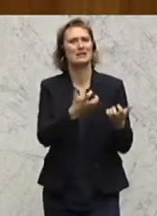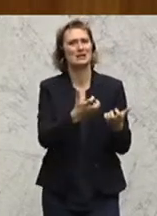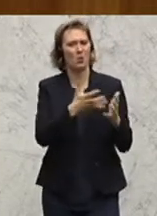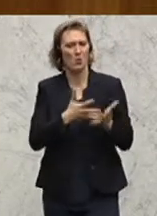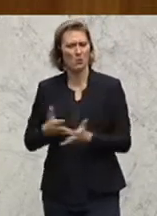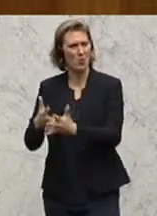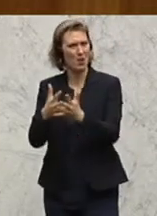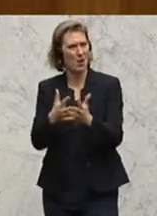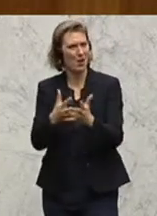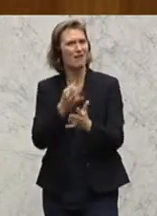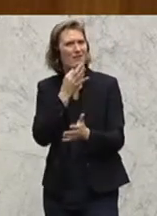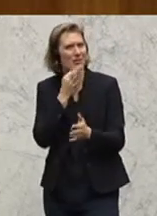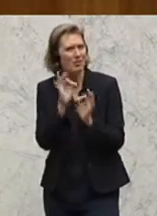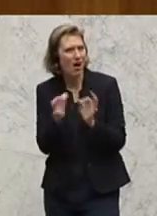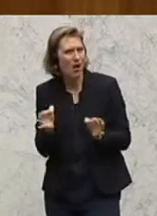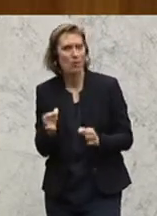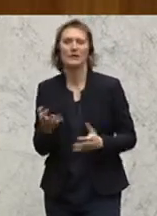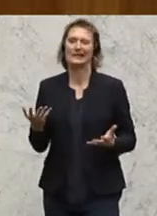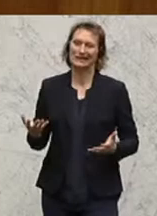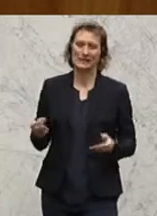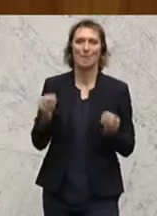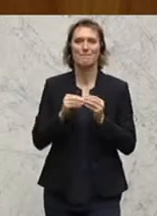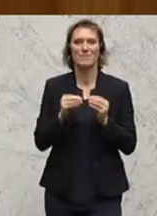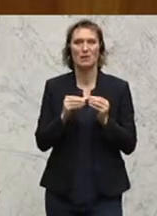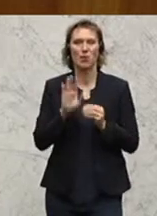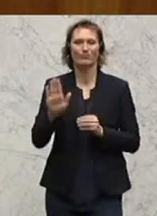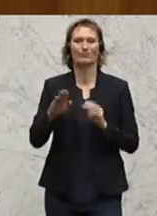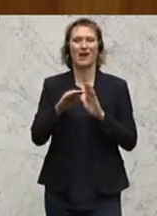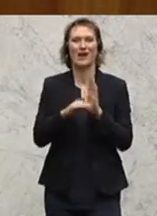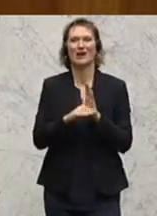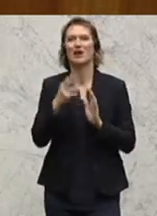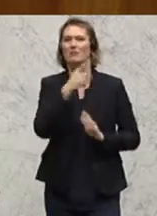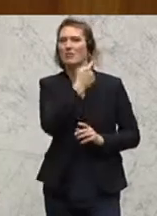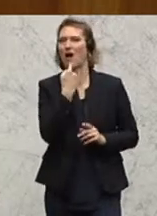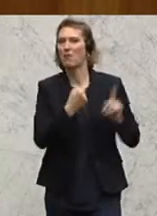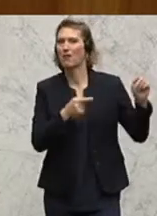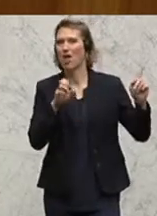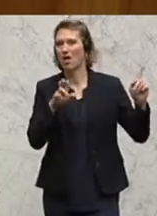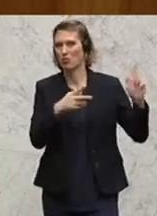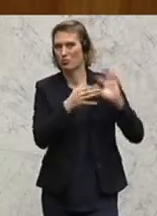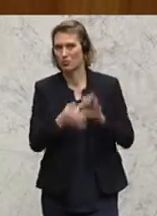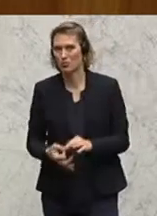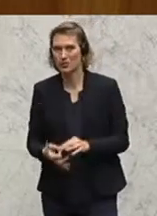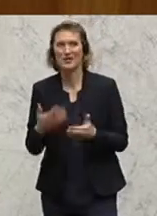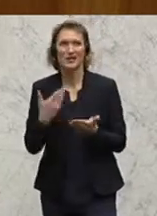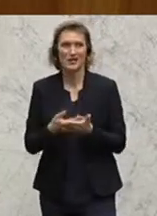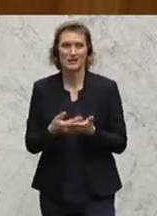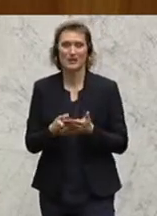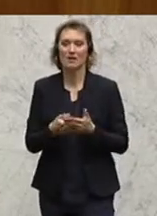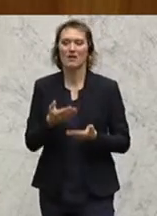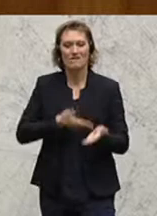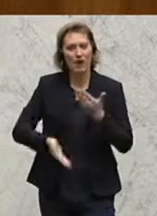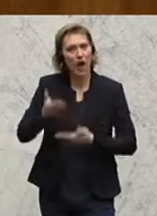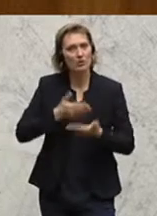Und das gesamte Bio-Regelwerk ist ja europäisch angesetzt. Und derzeit laufen ja auch Verhandlungen auf europäischer Ebene,